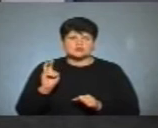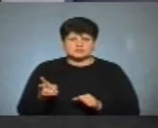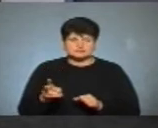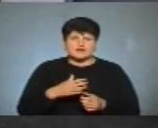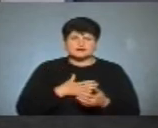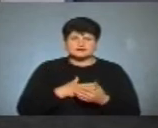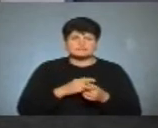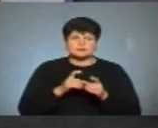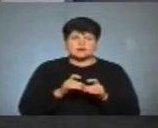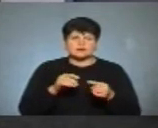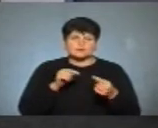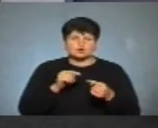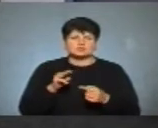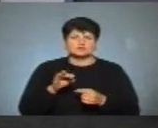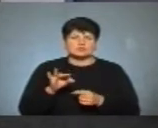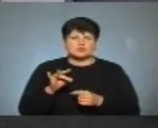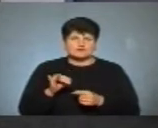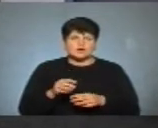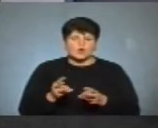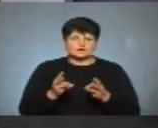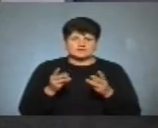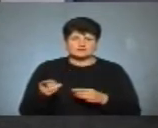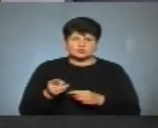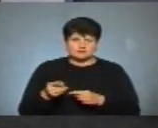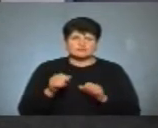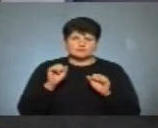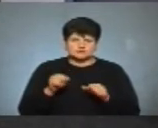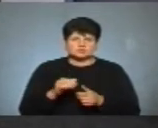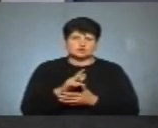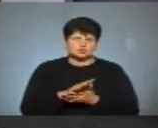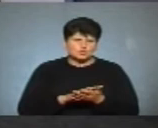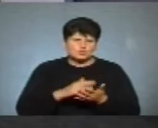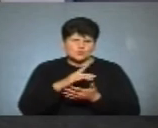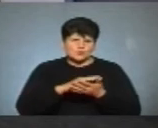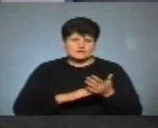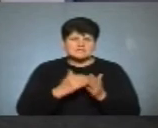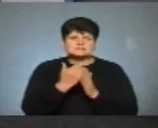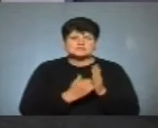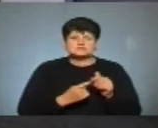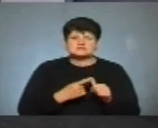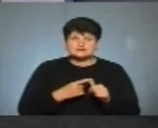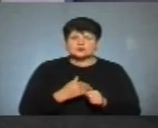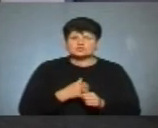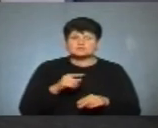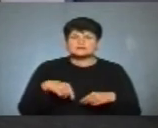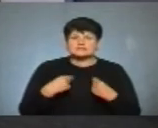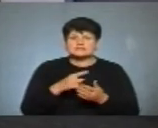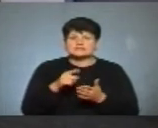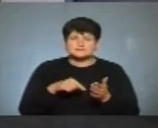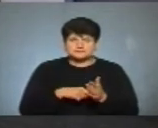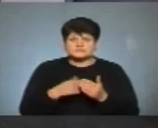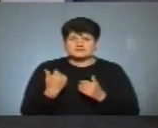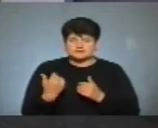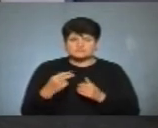Активний борець проти торфових котелень в Тернополі. Я переконана, що ви можете ще дуже довгий список називати, але я хочу поставити своє наступне